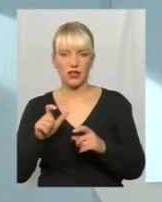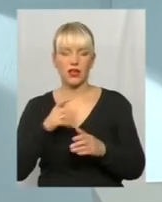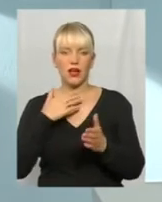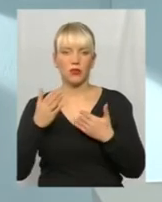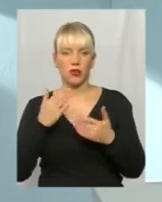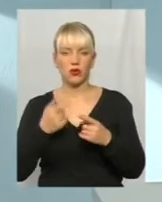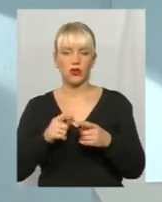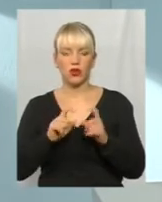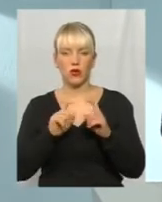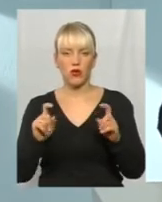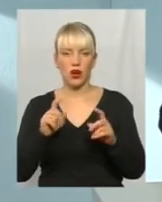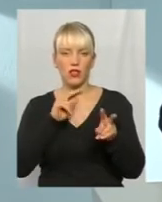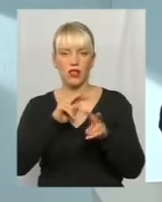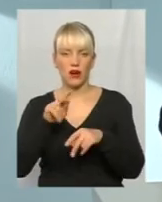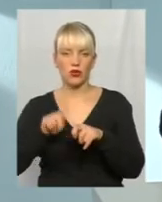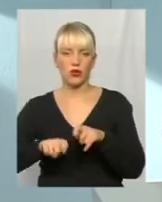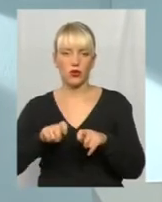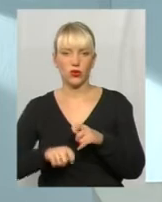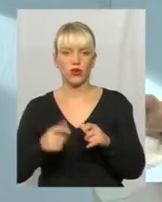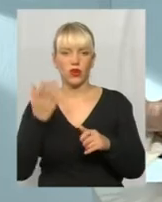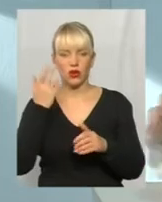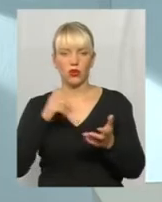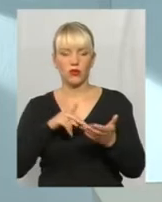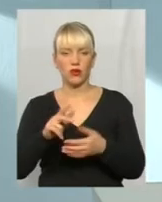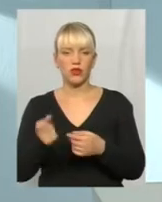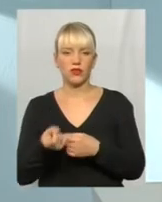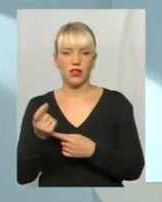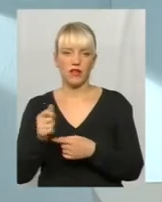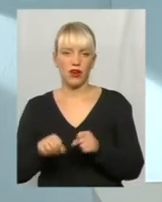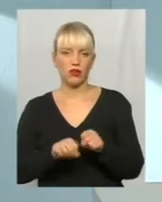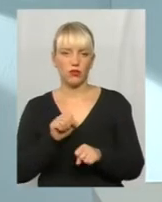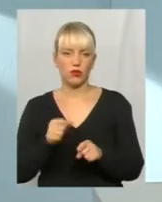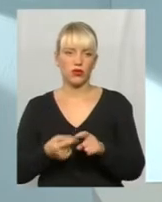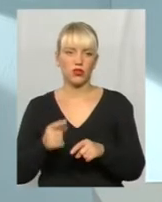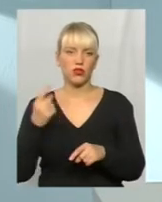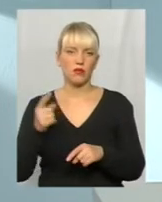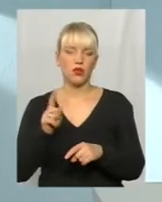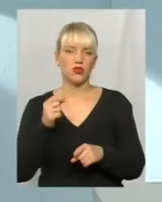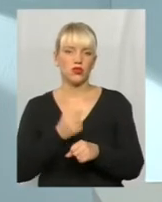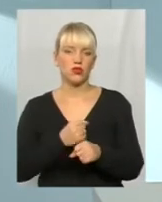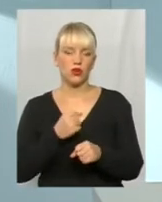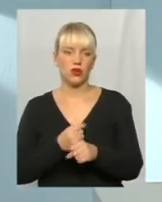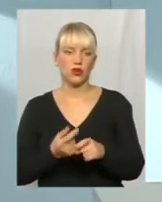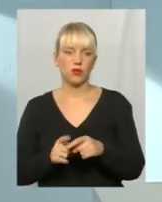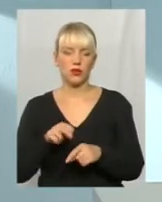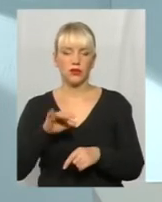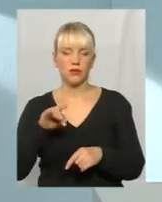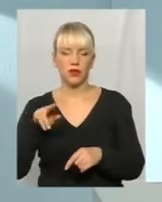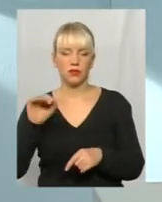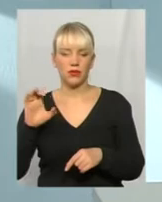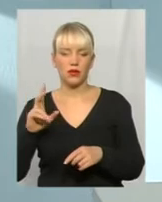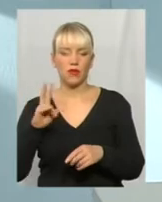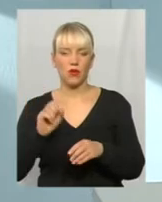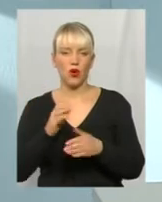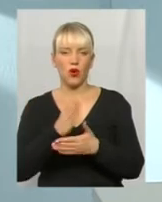Орган нагляду контролю, коли приходить, він виявляє порушення. Перше, що він робить, він пише припис про усунення цих